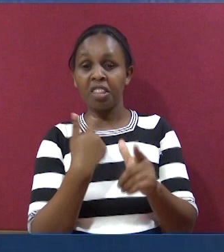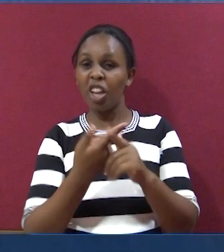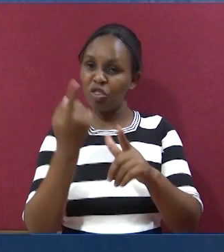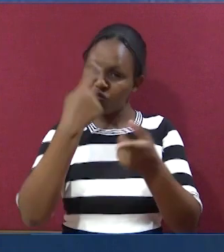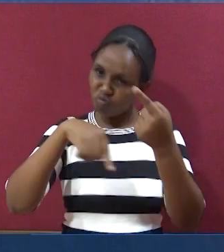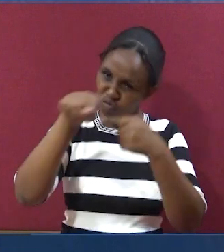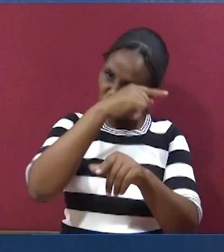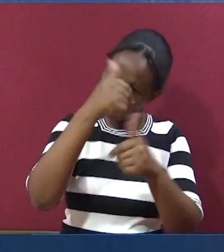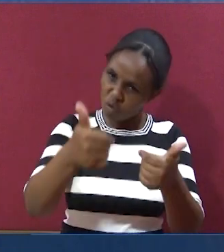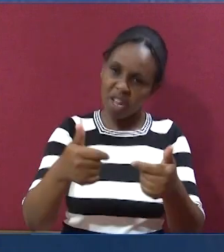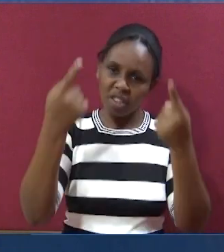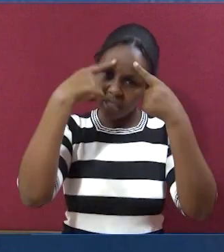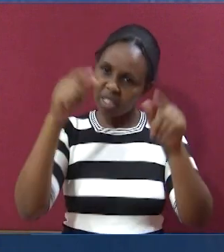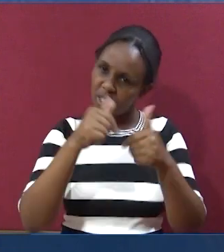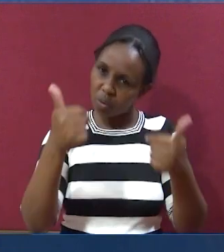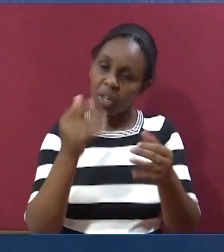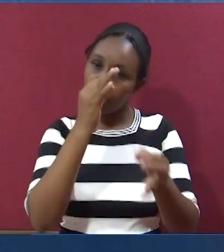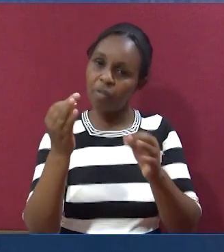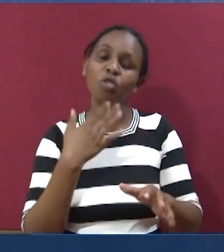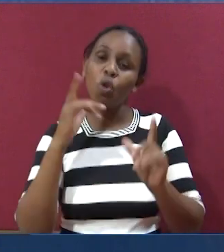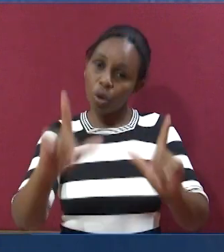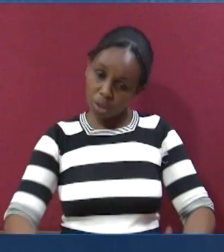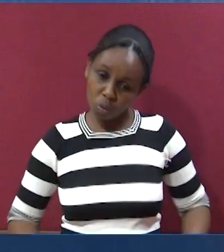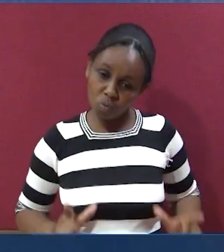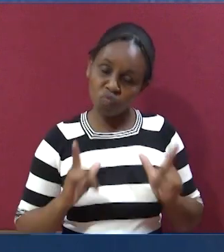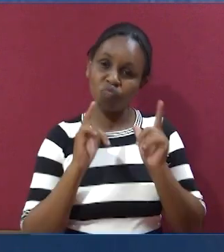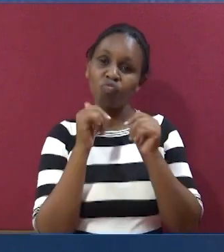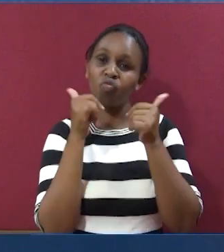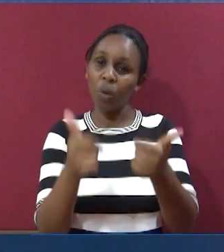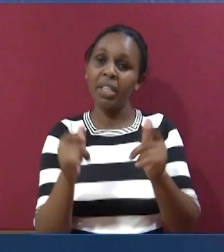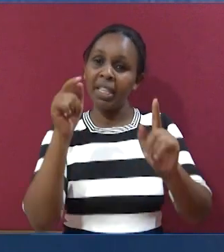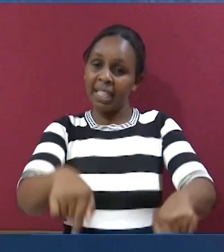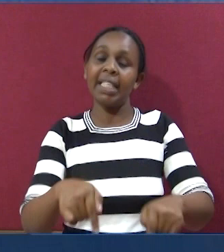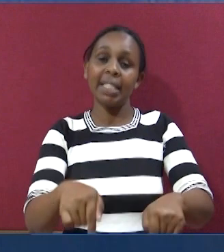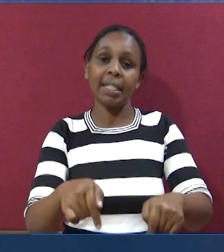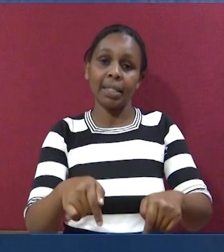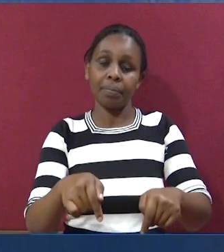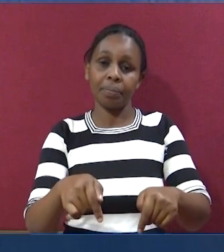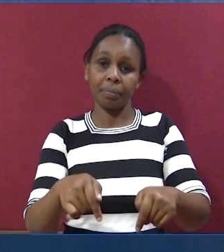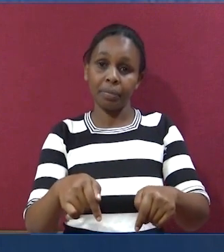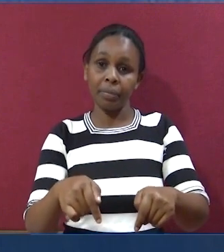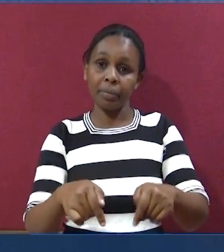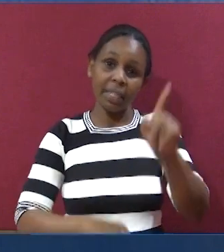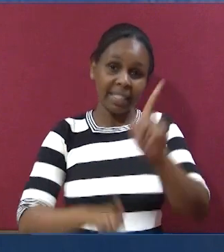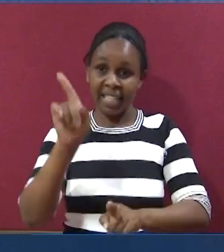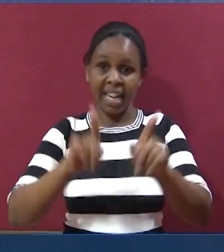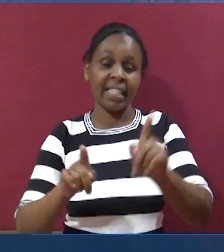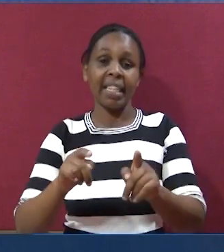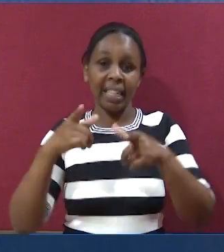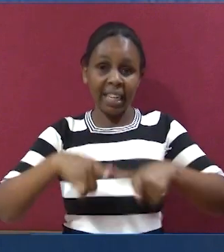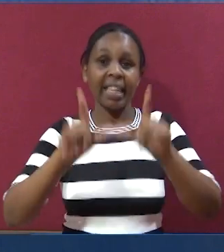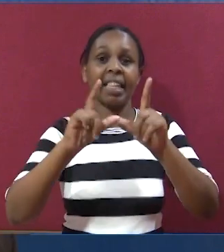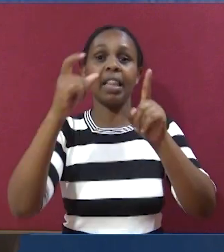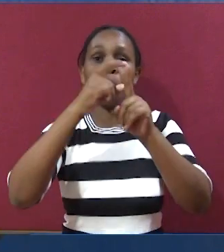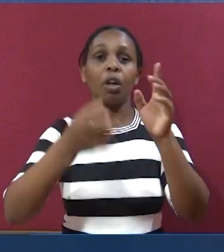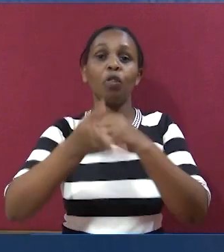yako, utastawi kabisa. If you want to win in this life, let the word of God shine on your way. If you want to win on this